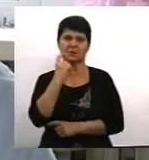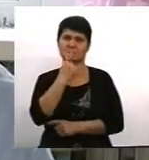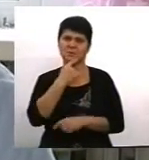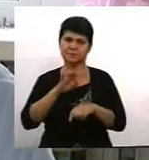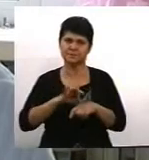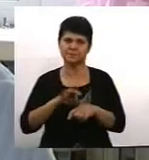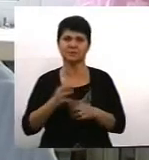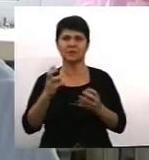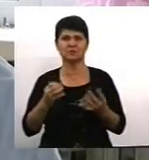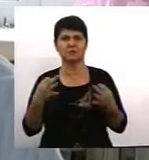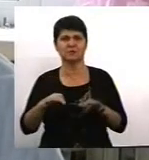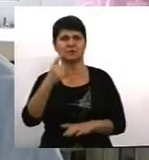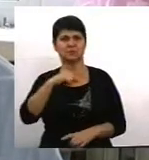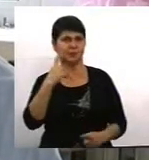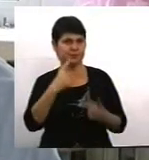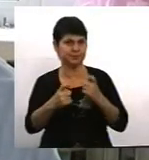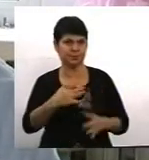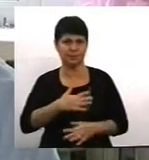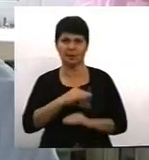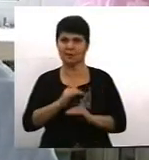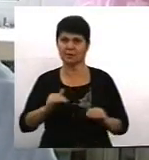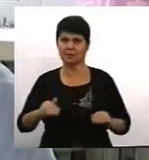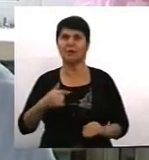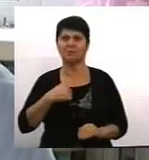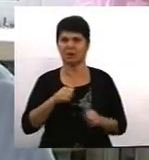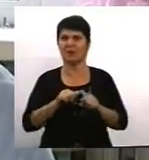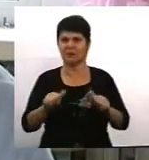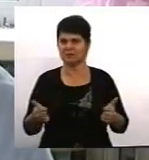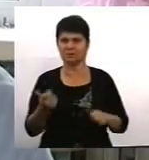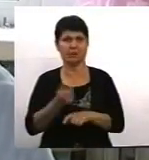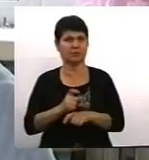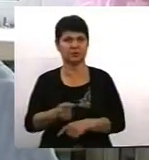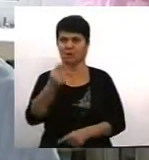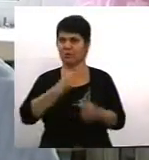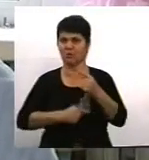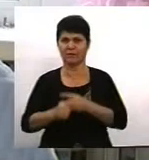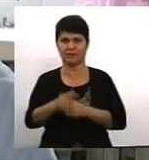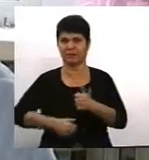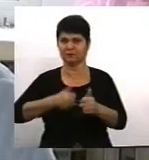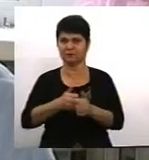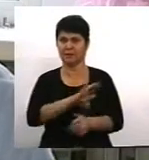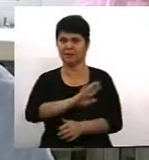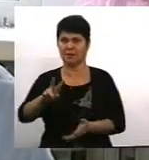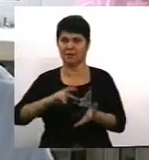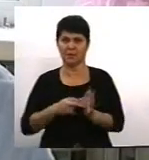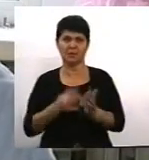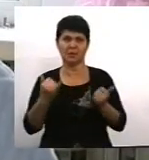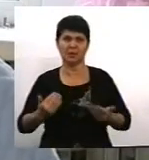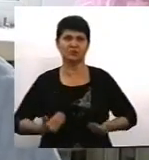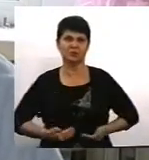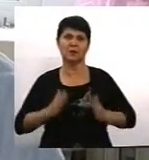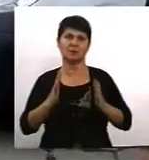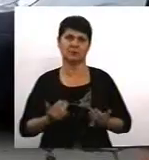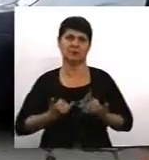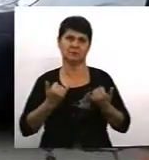Ще він дозволяв собі ображати наших дітей. Я розвелася з ним і більше повертатися до нього не планую. Нині живу тільки заради